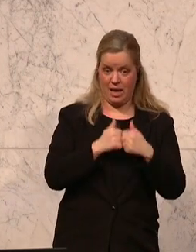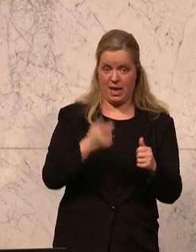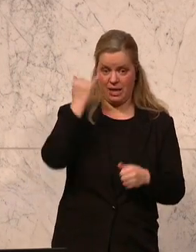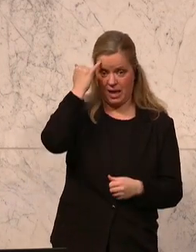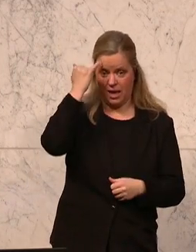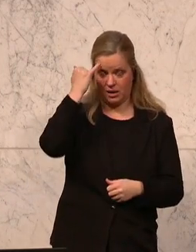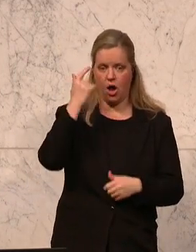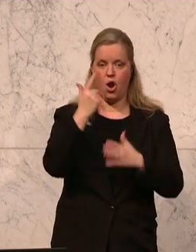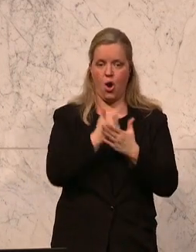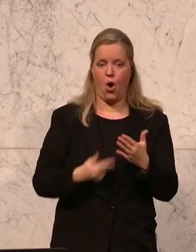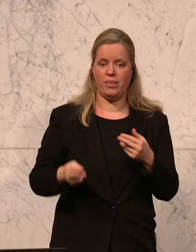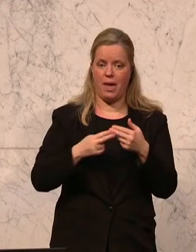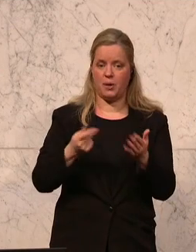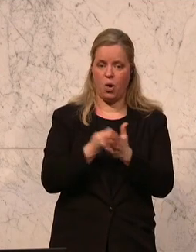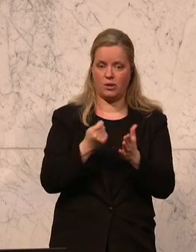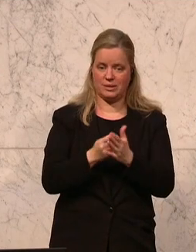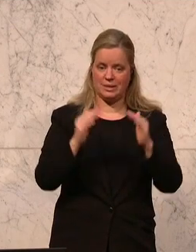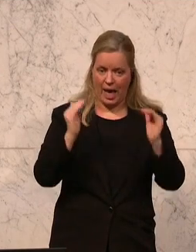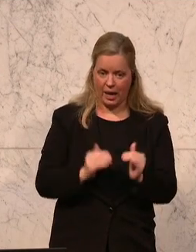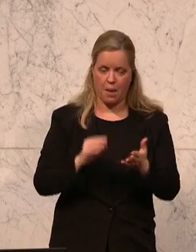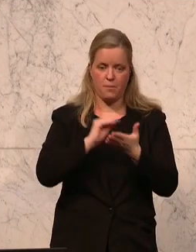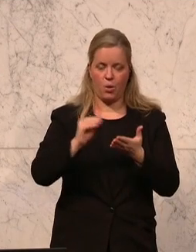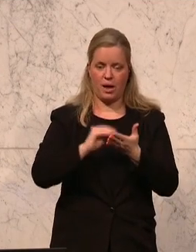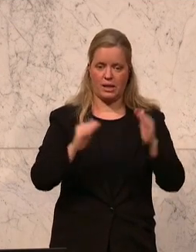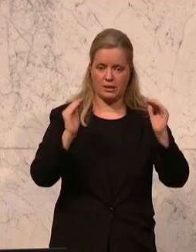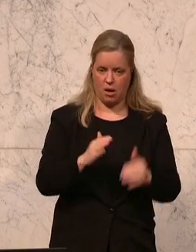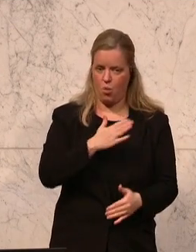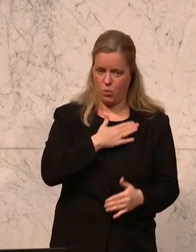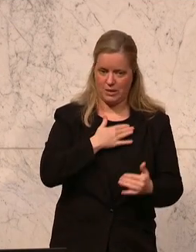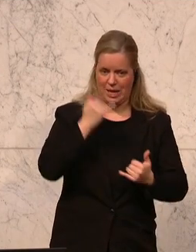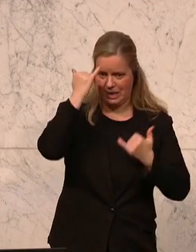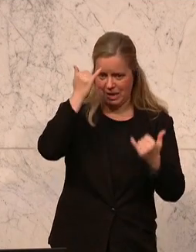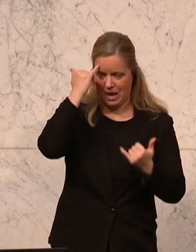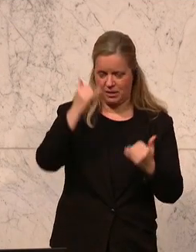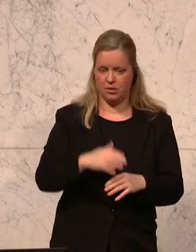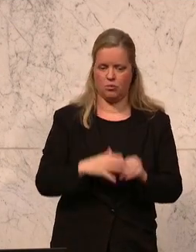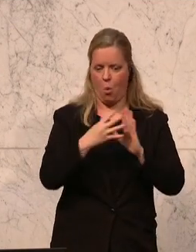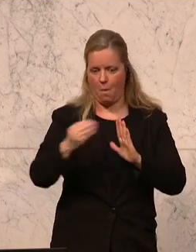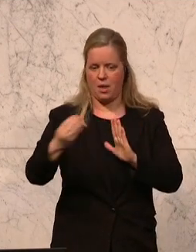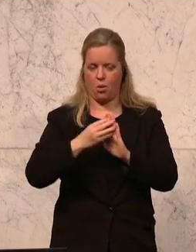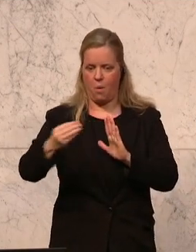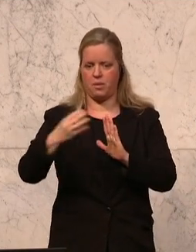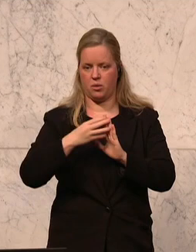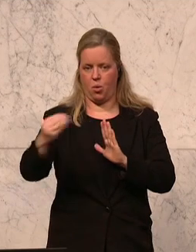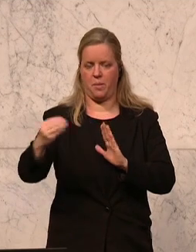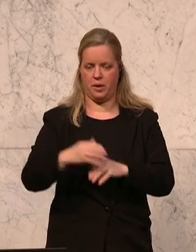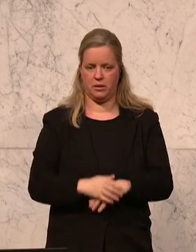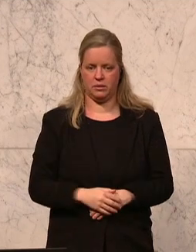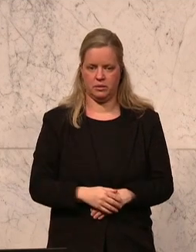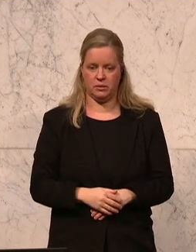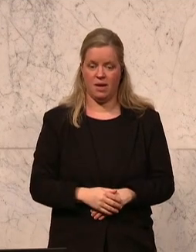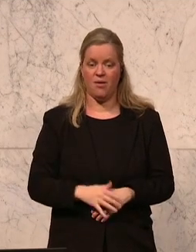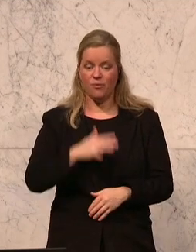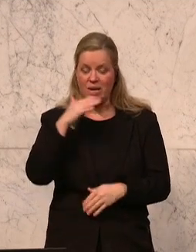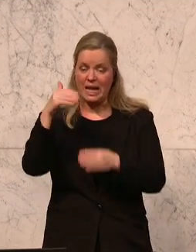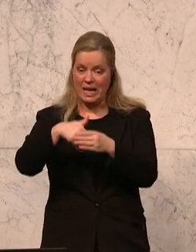Lohnnebenkosten senken, Bürokratie einschränken und so weiter und so fort. Vieles von dem, was da drinnen steht, ist ja durchaus in Ordnung,